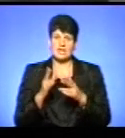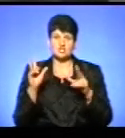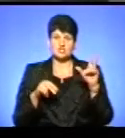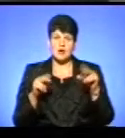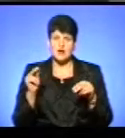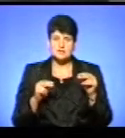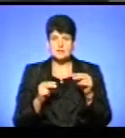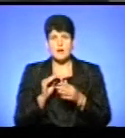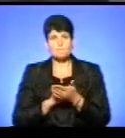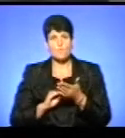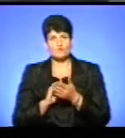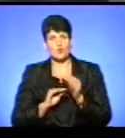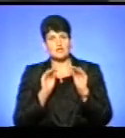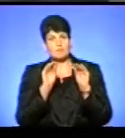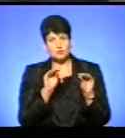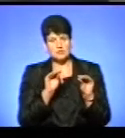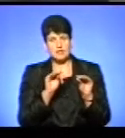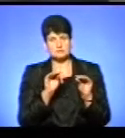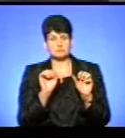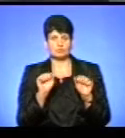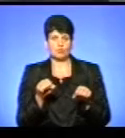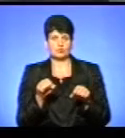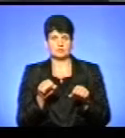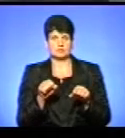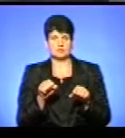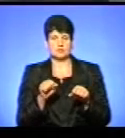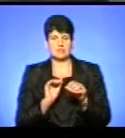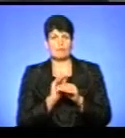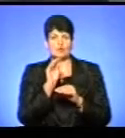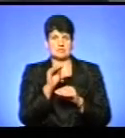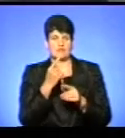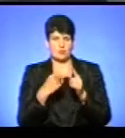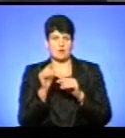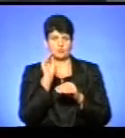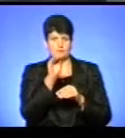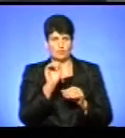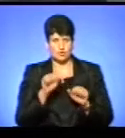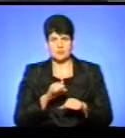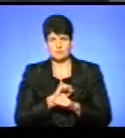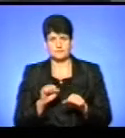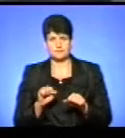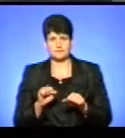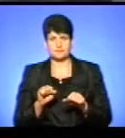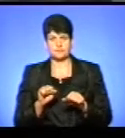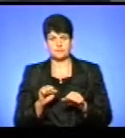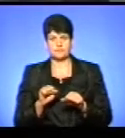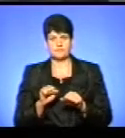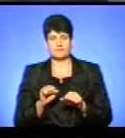повторний монтаж? Тобто, що вивізка може знаходитись в тому місці, звідки вона була демонтована? Відповідно,